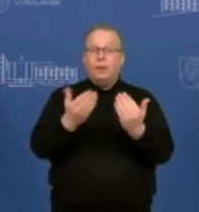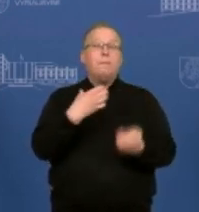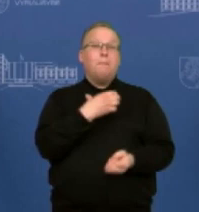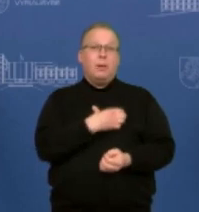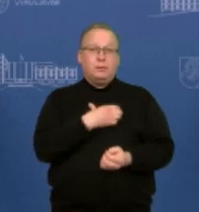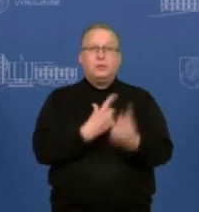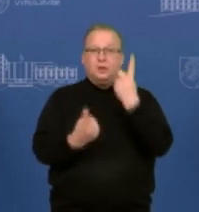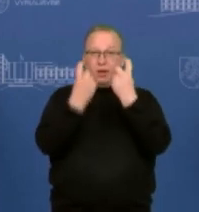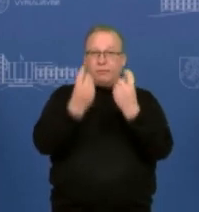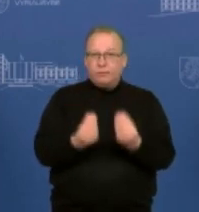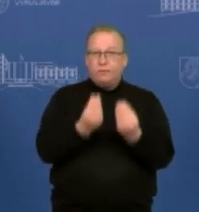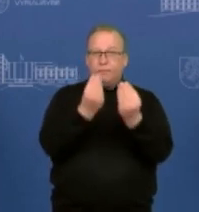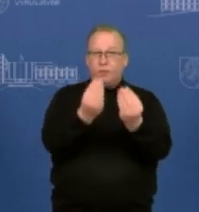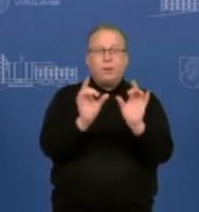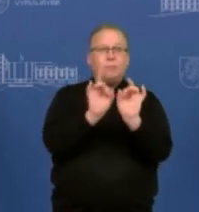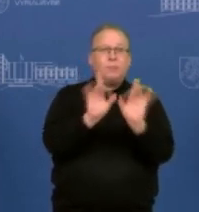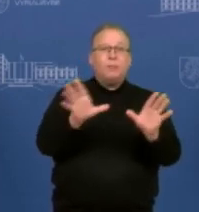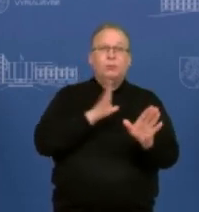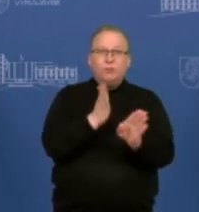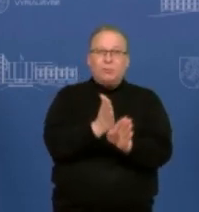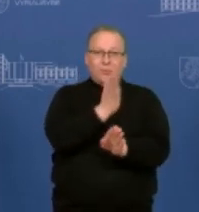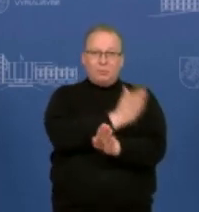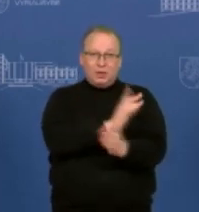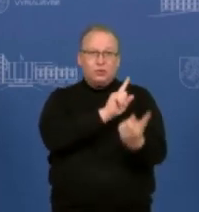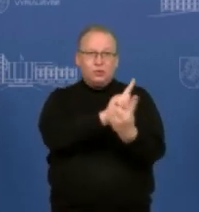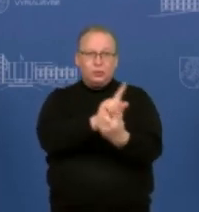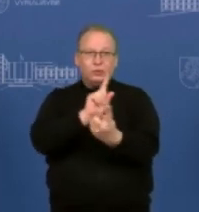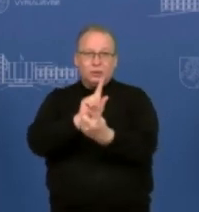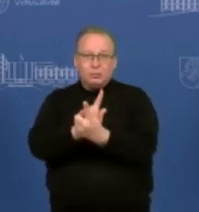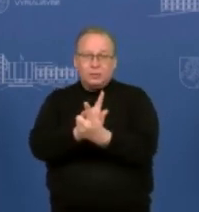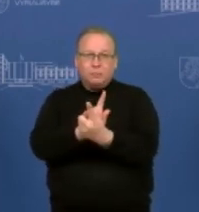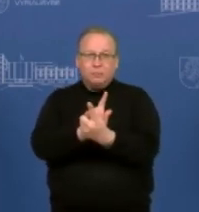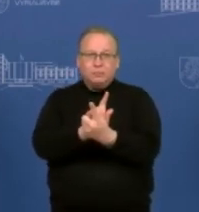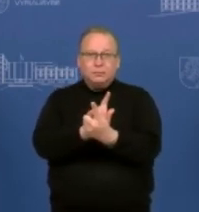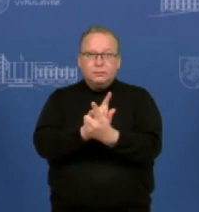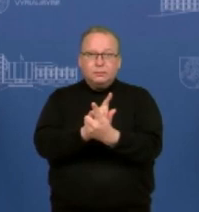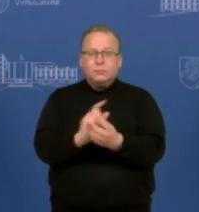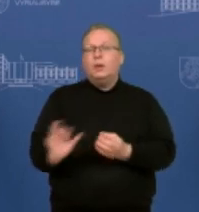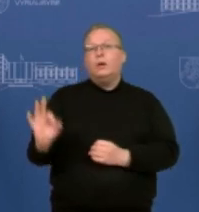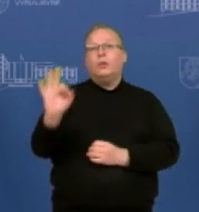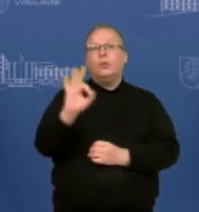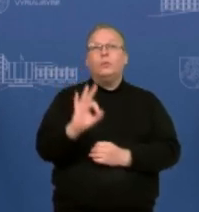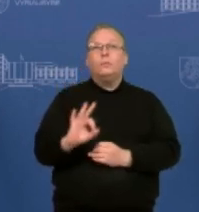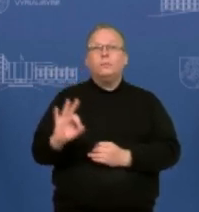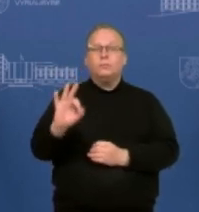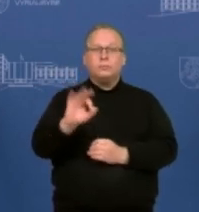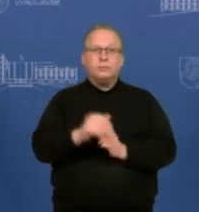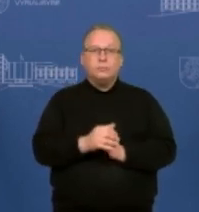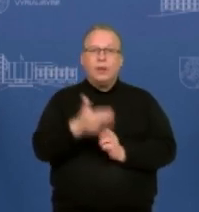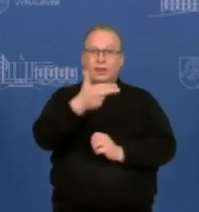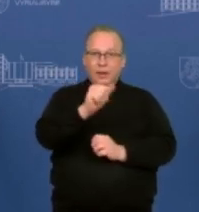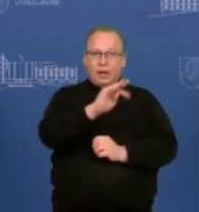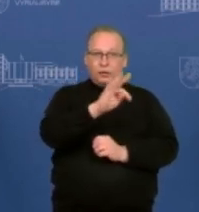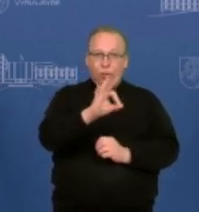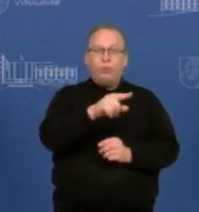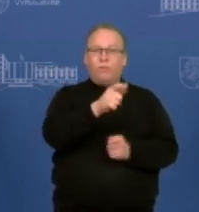žinutės, kurios skiriasi nuo prieš tai buvusius susitikimų, arba kur mes matome reikšmingą pokėtį, tai sakyčiau, kad NATO